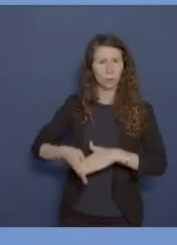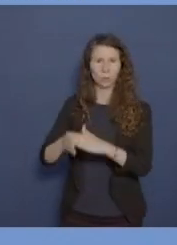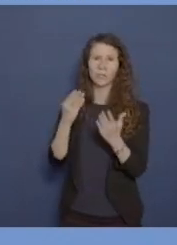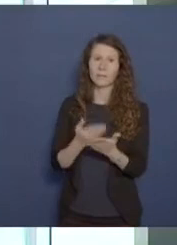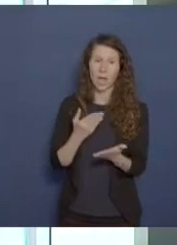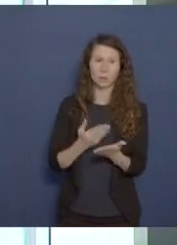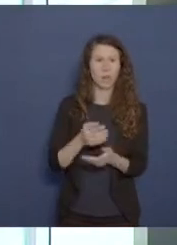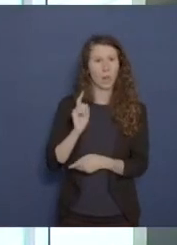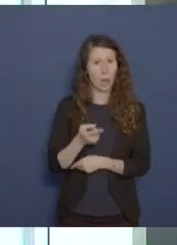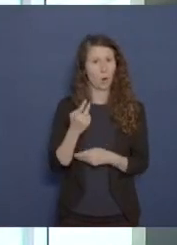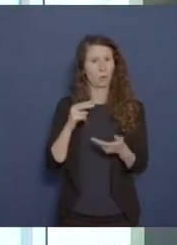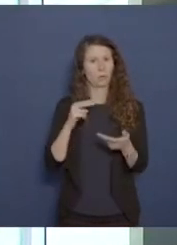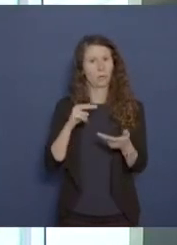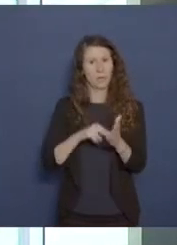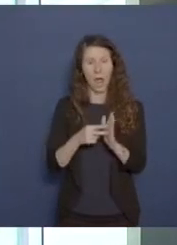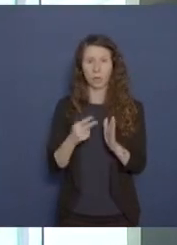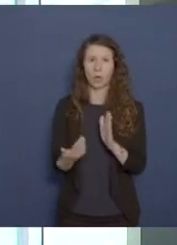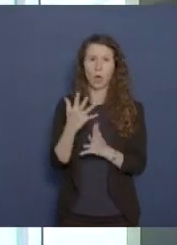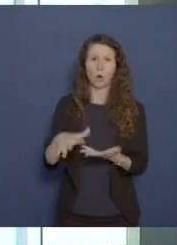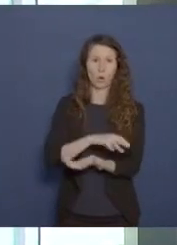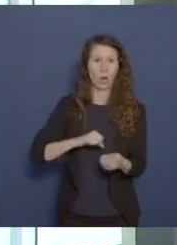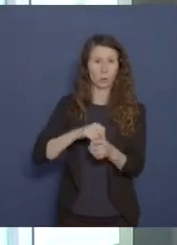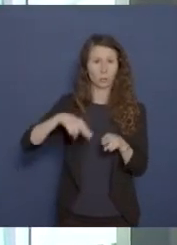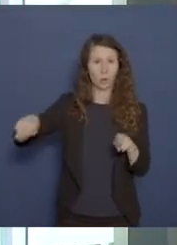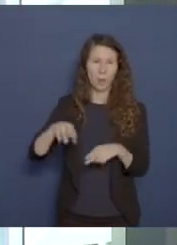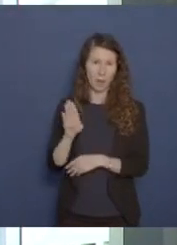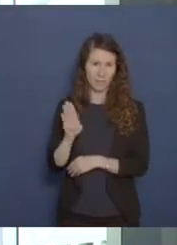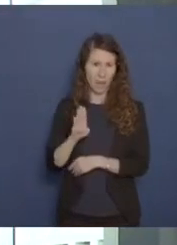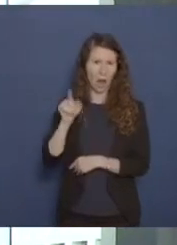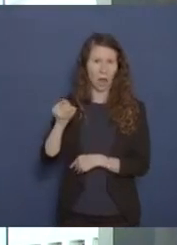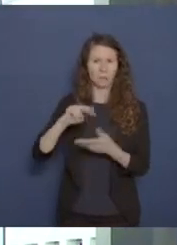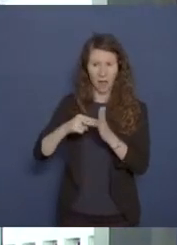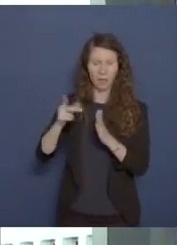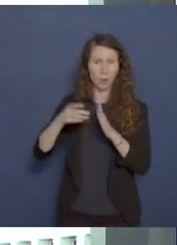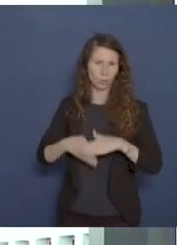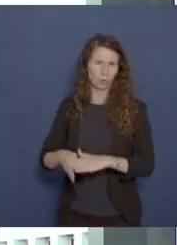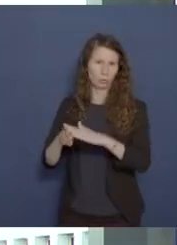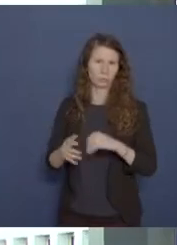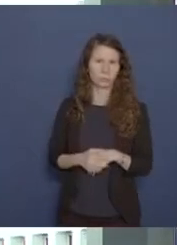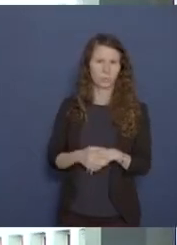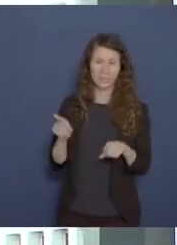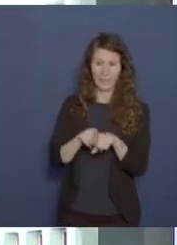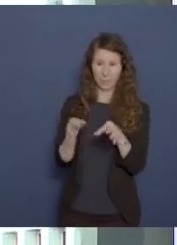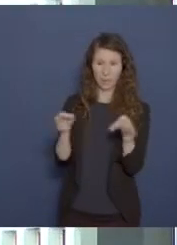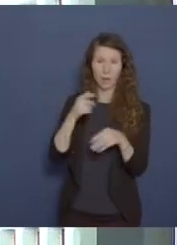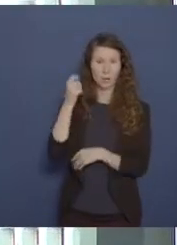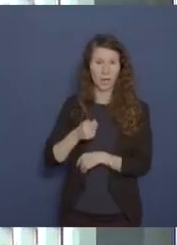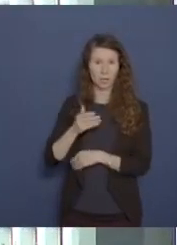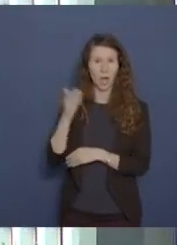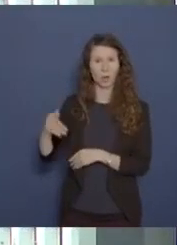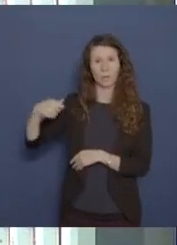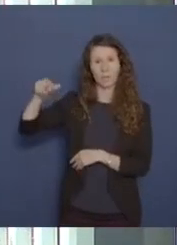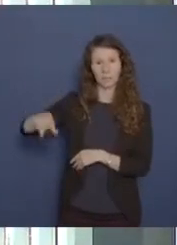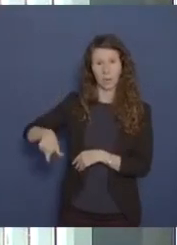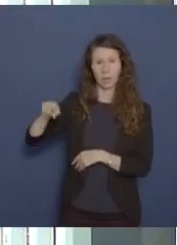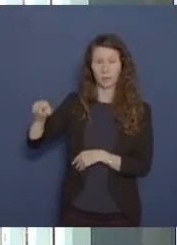auch für eine geplante Unterstützung im neuen Holocaust-Museum in Babin-Jahr. Das war der gleiche Tag, an dem der ukrainische Außenminister zu einem